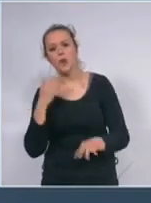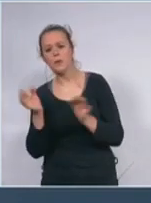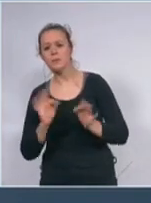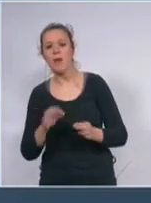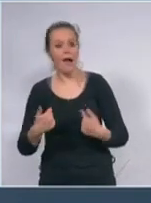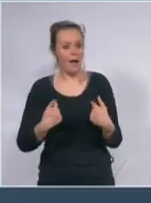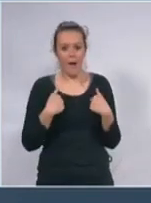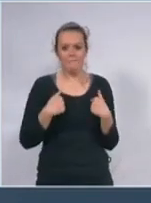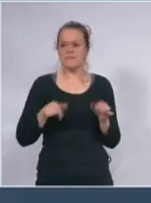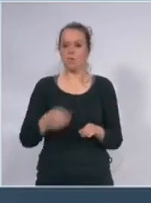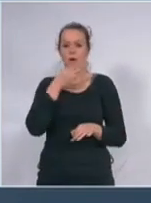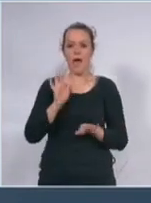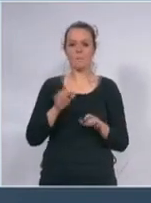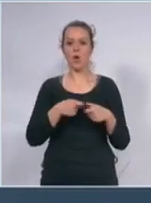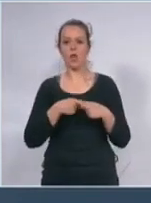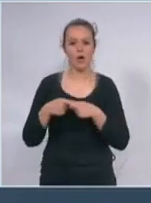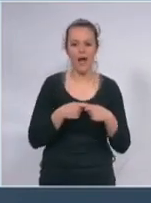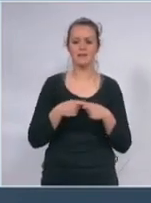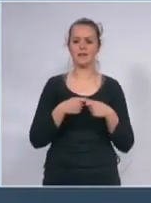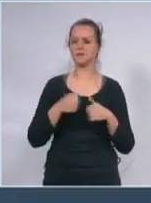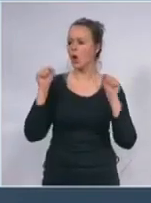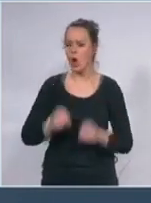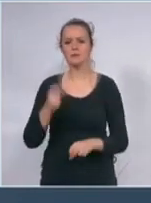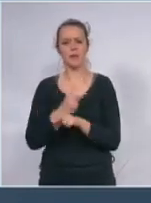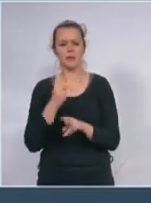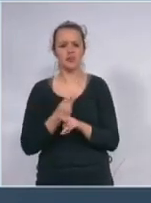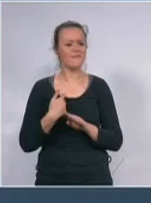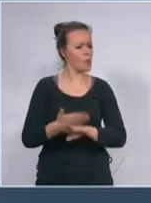jer smo organizowana država ozbiljna država